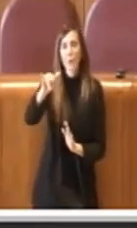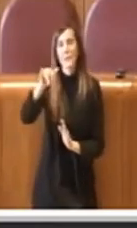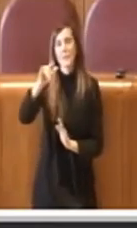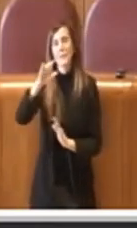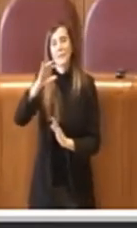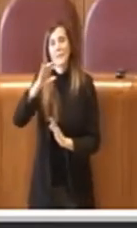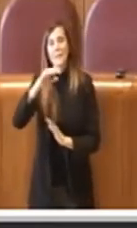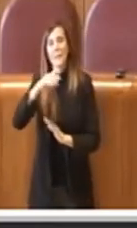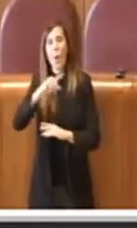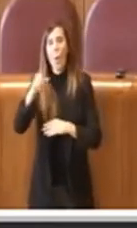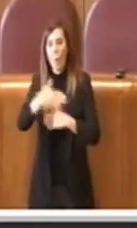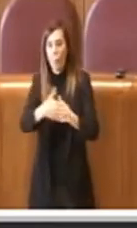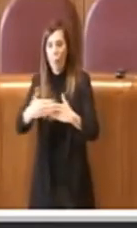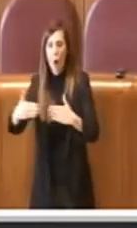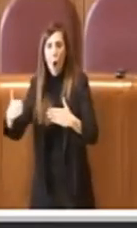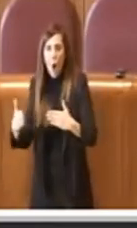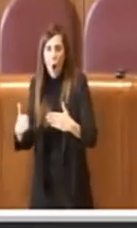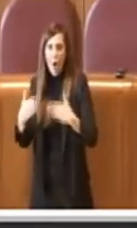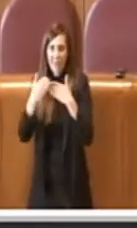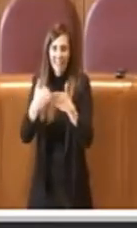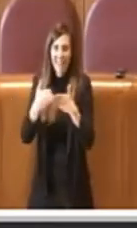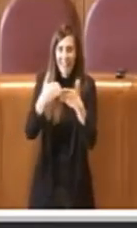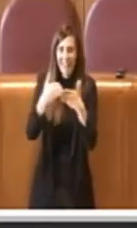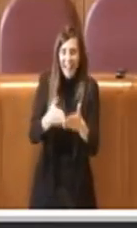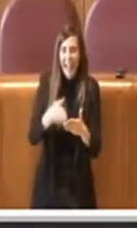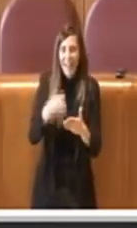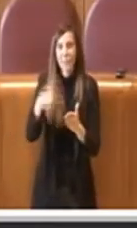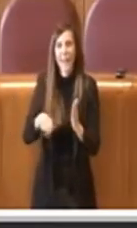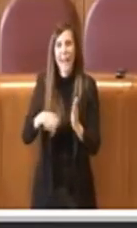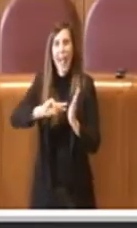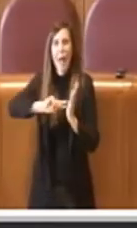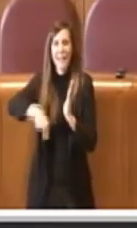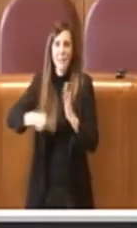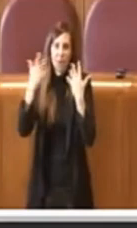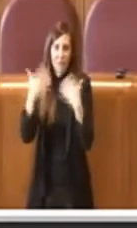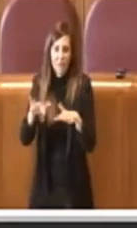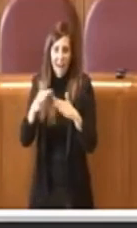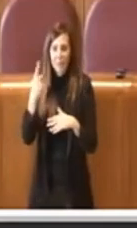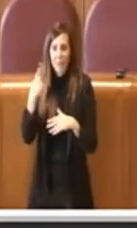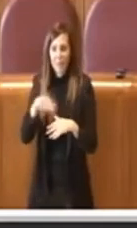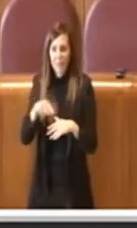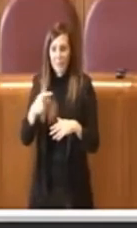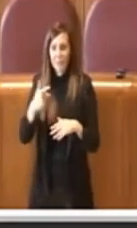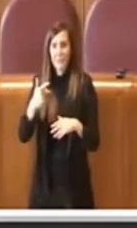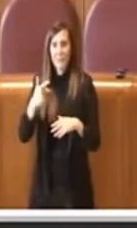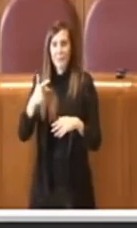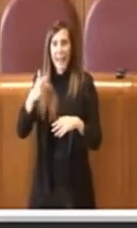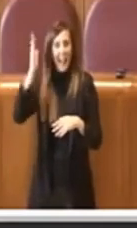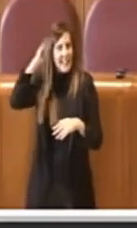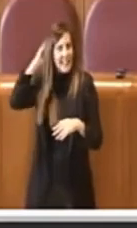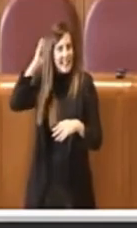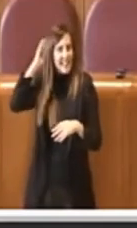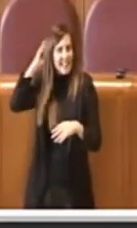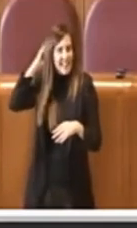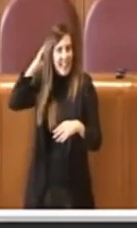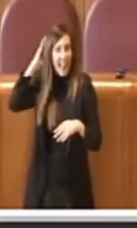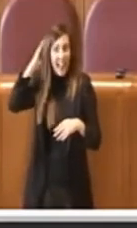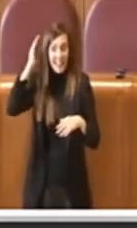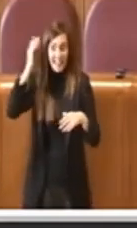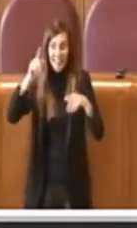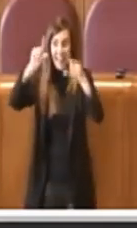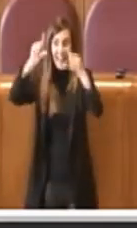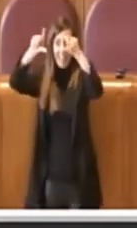ad esempio, questo l'abbiamo fatto tramite emendamento, attraverso la possibilità di esporre su entrambi i poggiatesta di desideri anteriori,